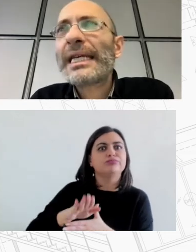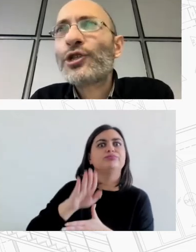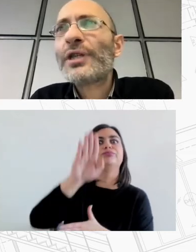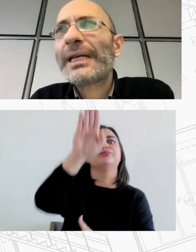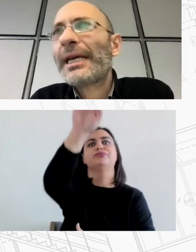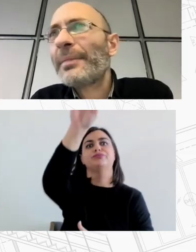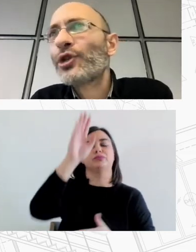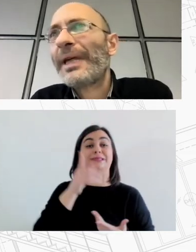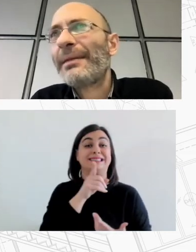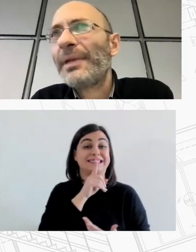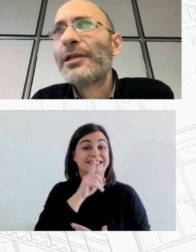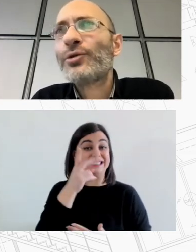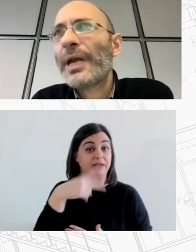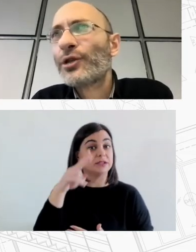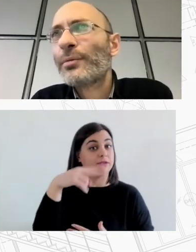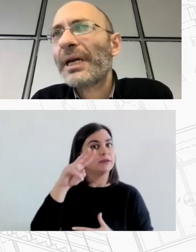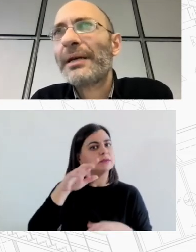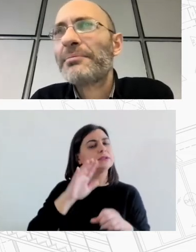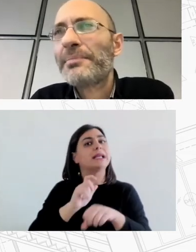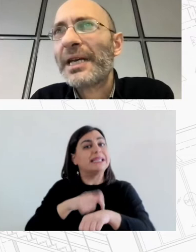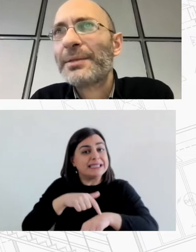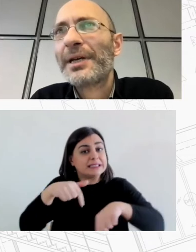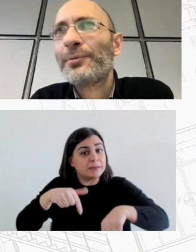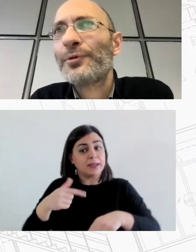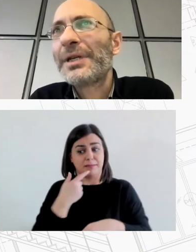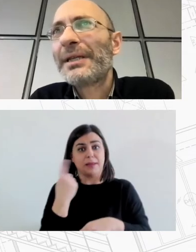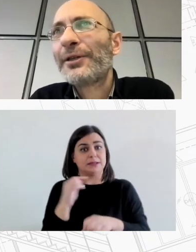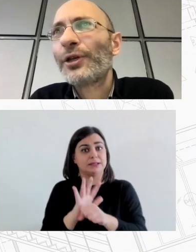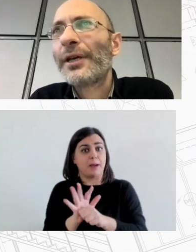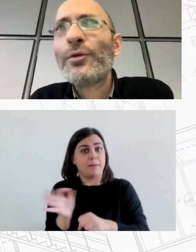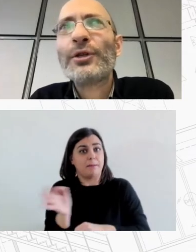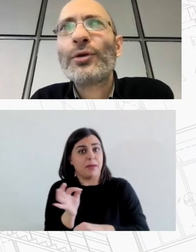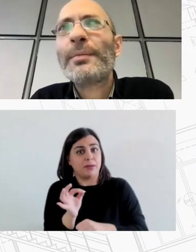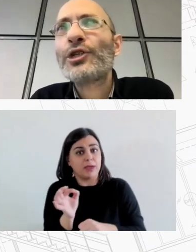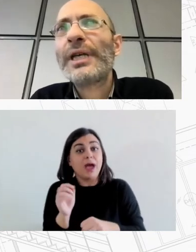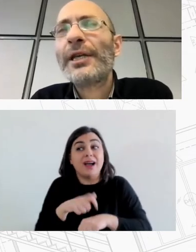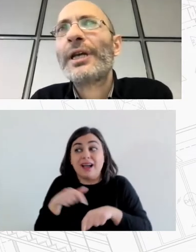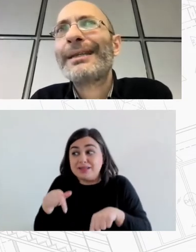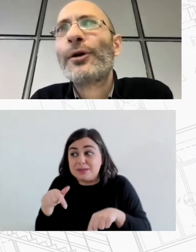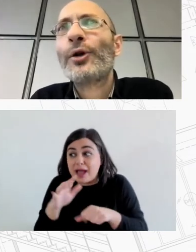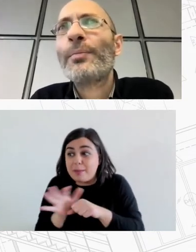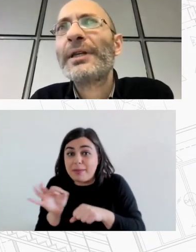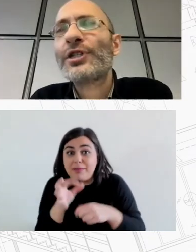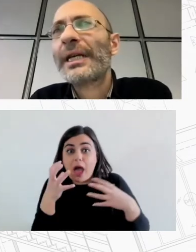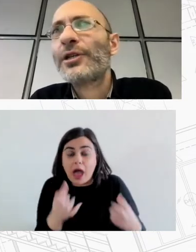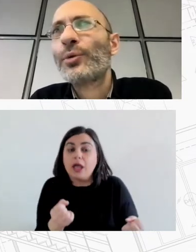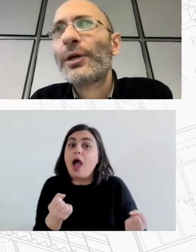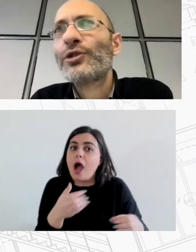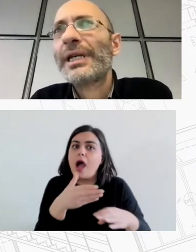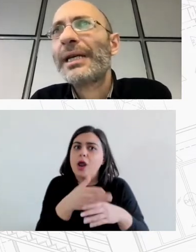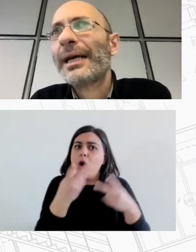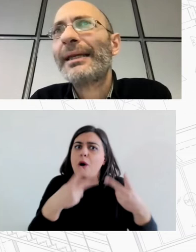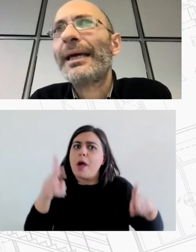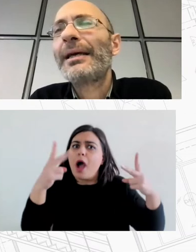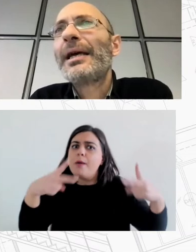συνεχίζονταν και εν μέσω πανδημίας τουλάχιστον μέχρι πέρυσι περίπου τέτοιο καιρό με το μέσο ενίκειο ανατετραγωνικό μέτρο στις αρχές του 20